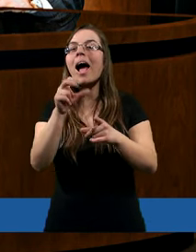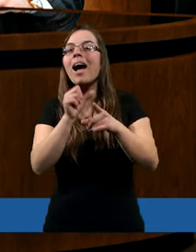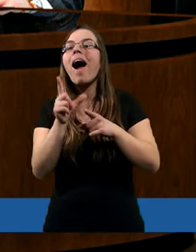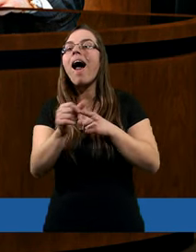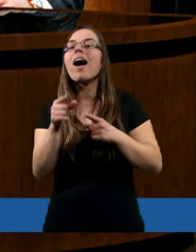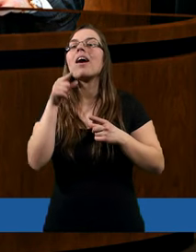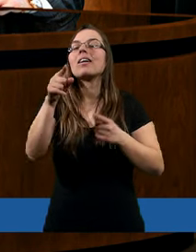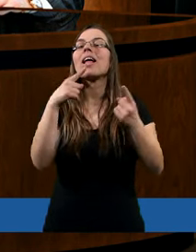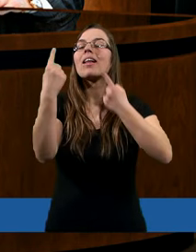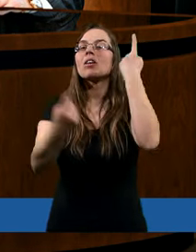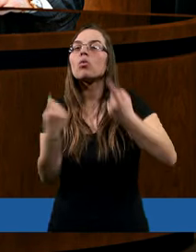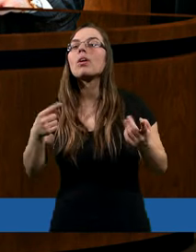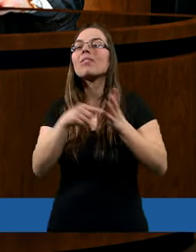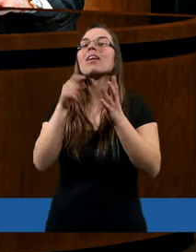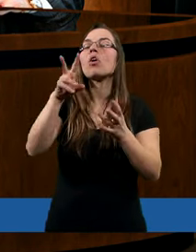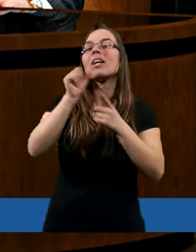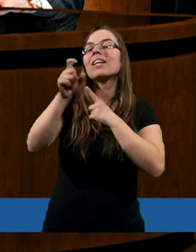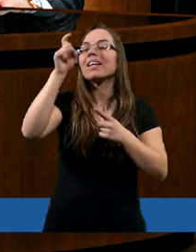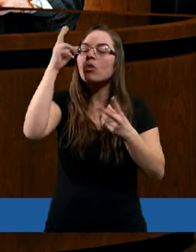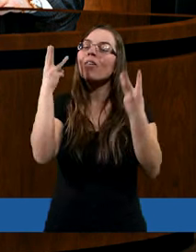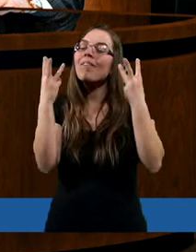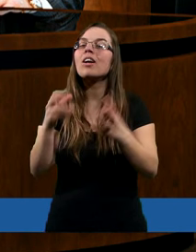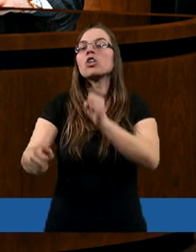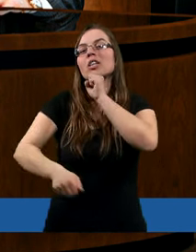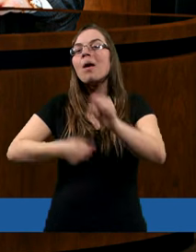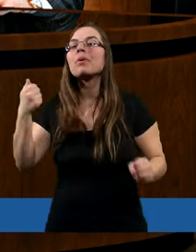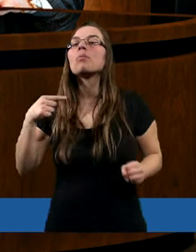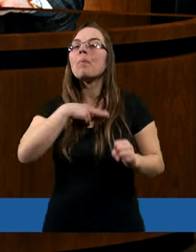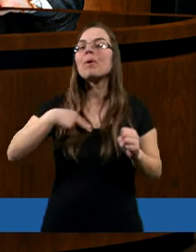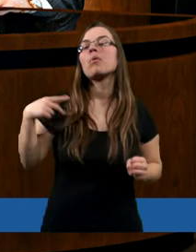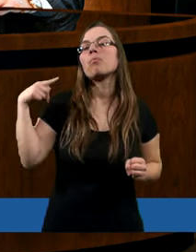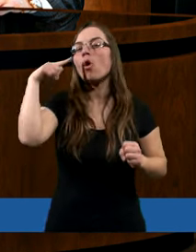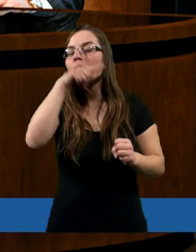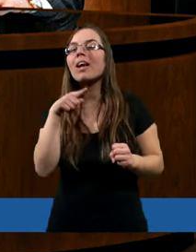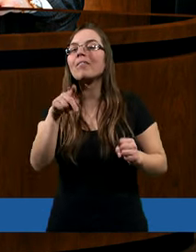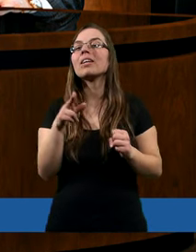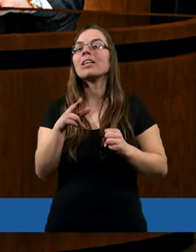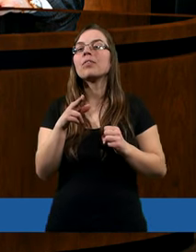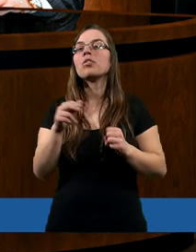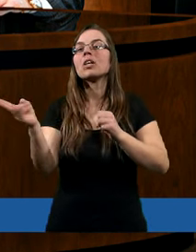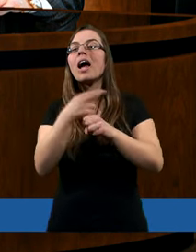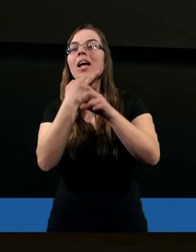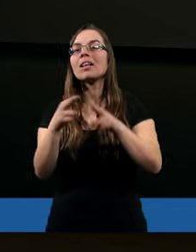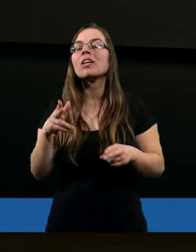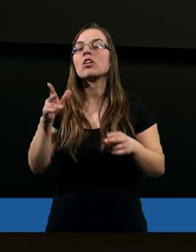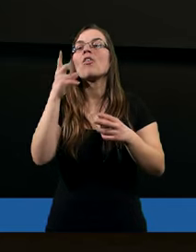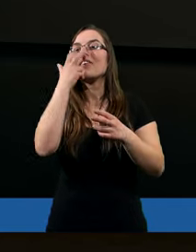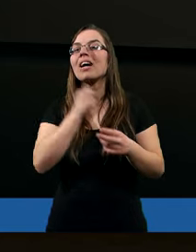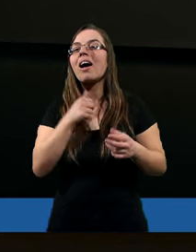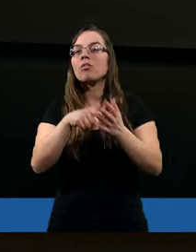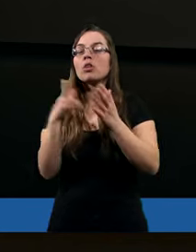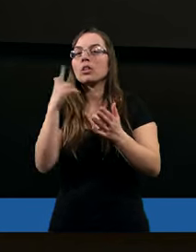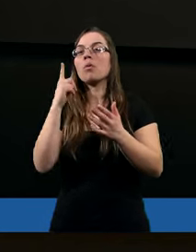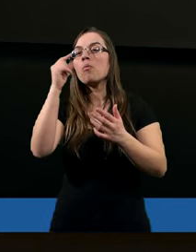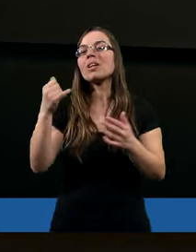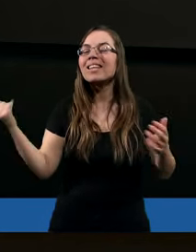akurat o takiej sytuacji, bo to jest istotne, żebyśmy też rozumieli, no właśnie, wtedy, kiedy, jak może też myśmy do końca nie wyrazili, wtedy,